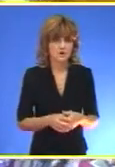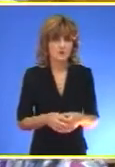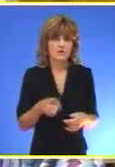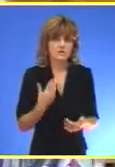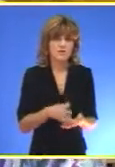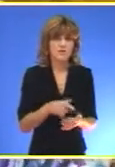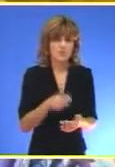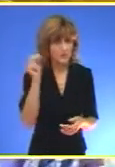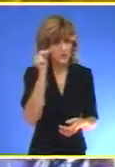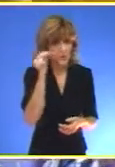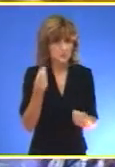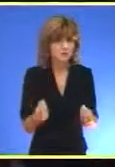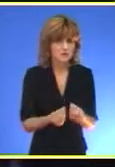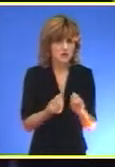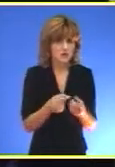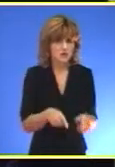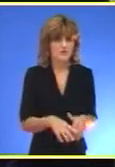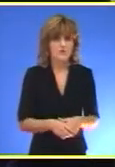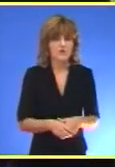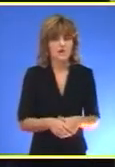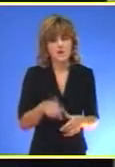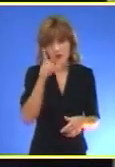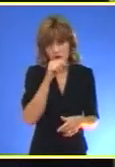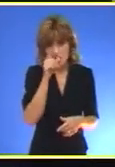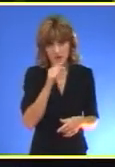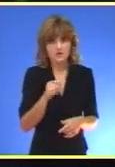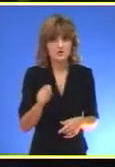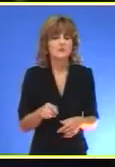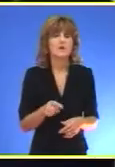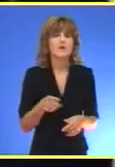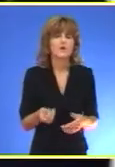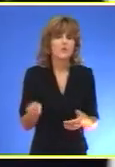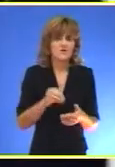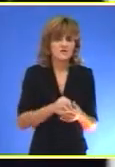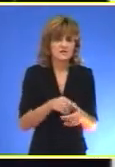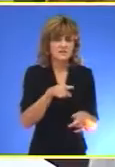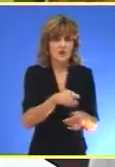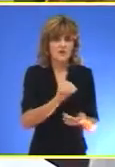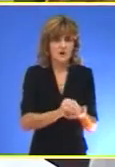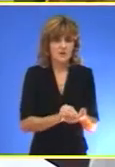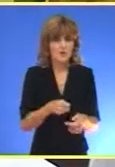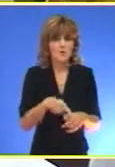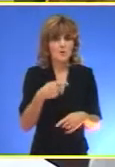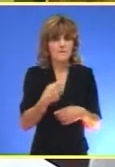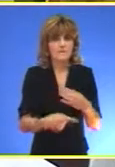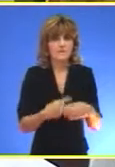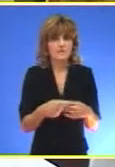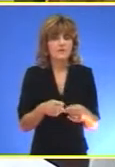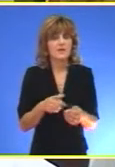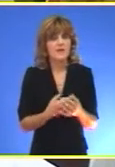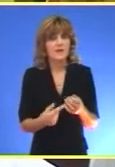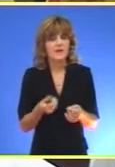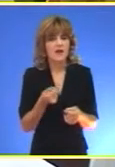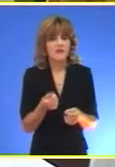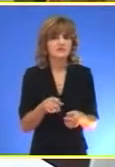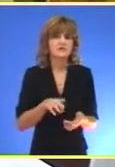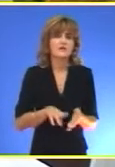zato što će na uščiti ovde nešto Lokalna samouprava uvrstila je ovaj projekat u svoj posljednji rebalans budžeta I